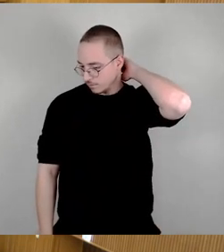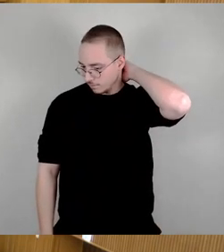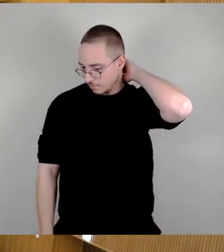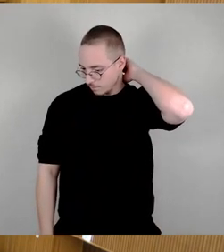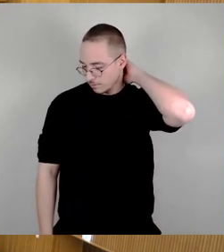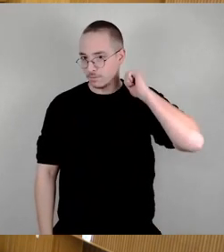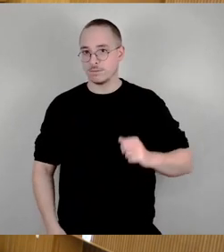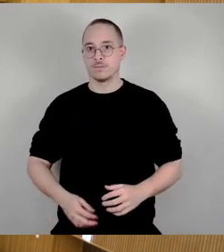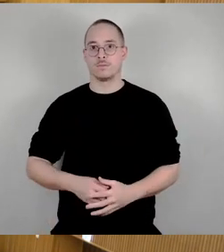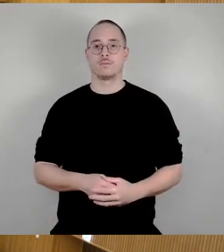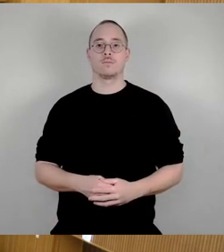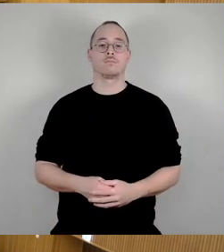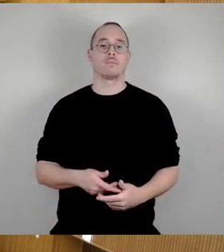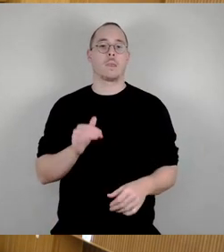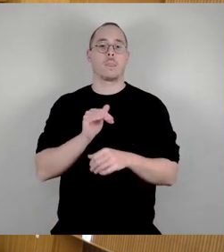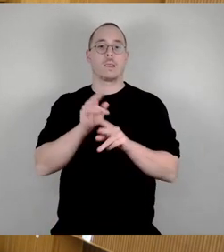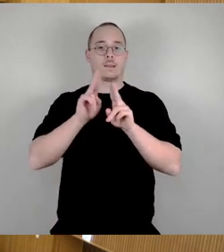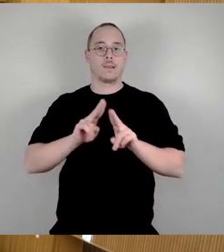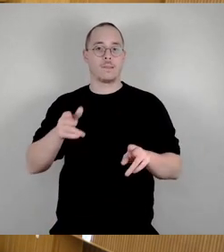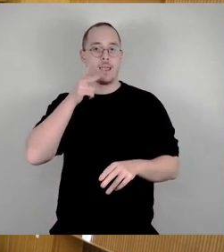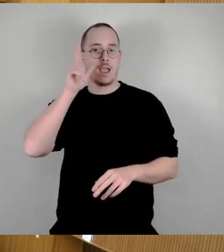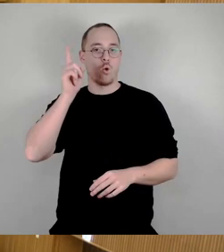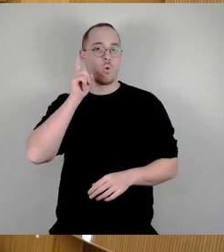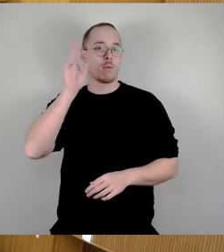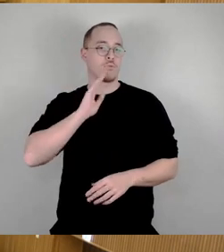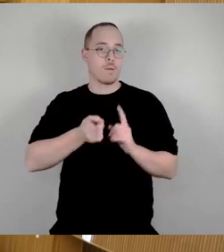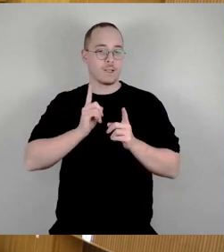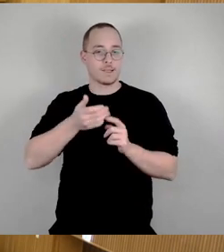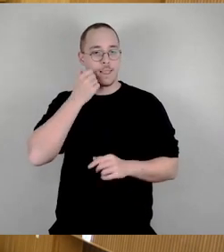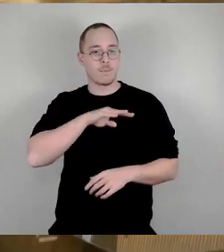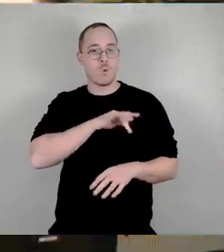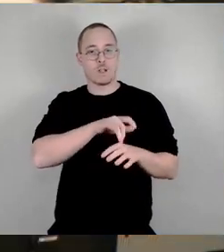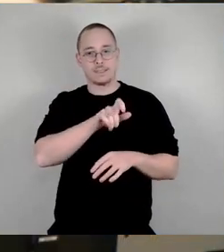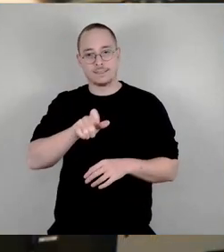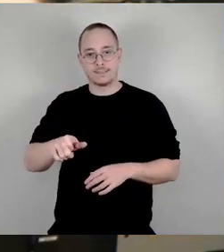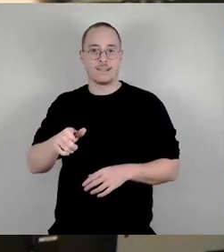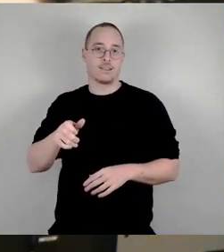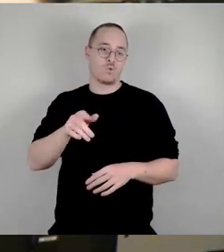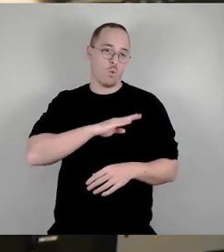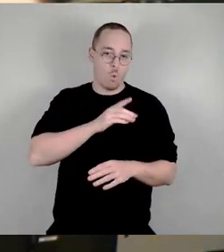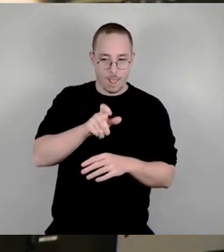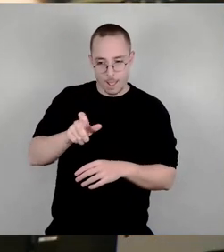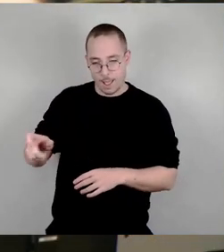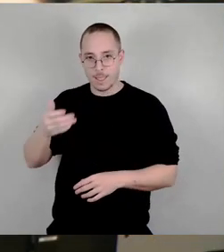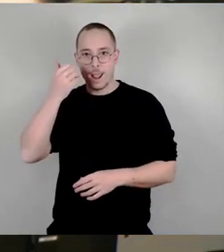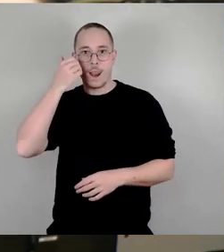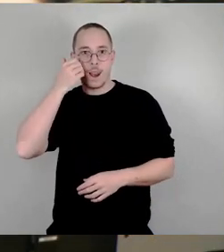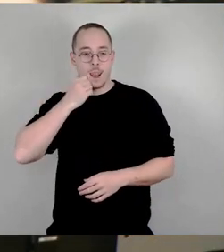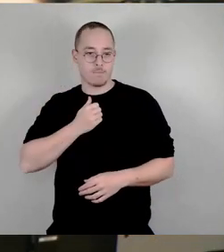Sehr geehrter Herr Oberbürgermeister, liebe Kolleginnen und Kollegen, liebe Gäste, Sie hören es immer noch, meine Stimme ist leicht angeschlagen, deswegen werde ich nicht singen.